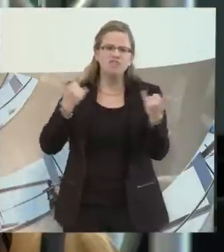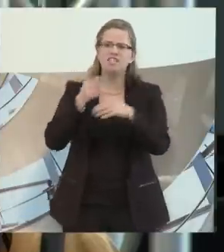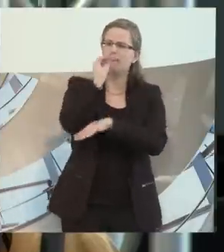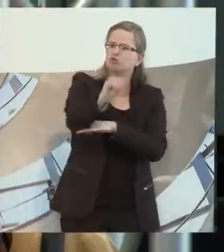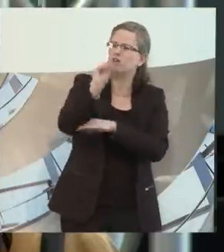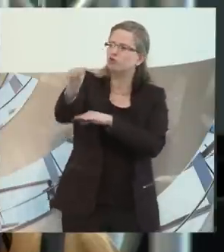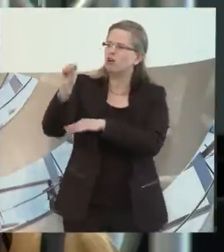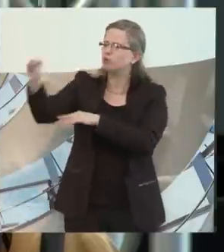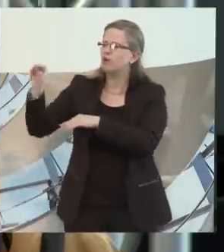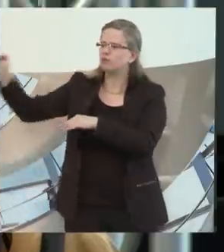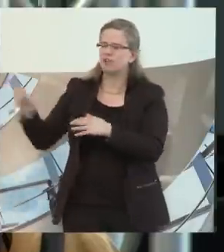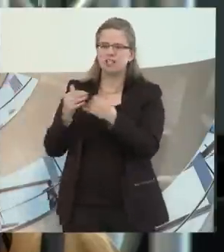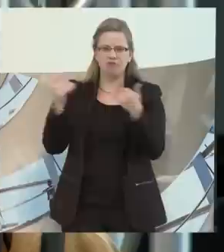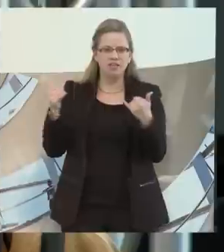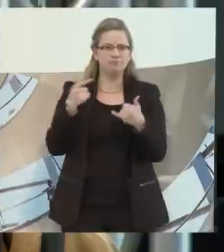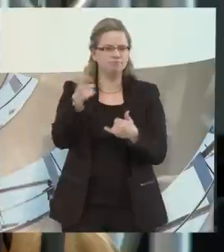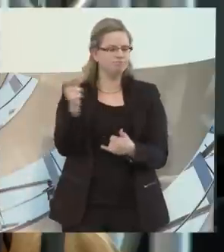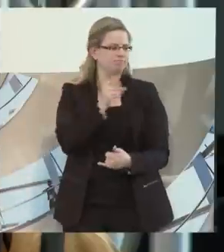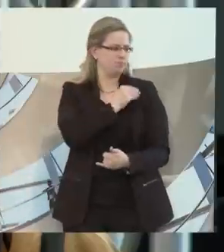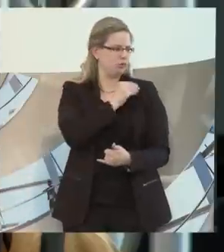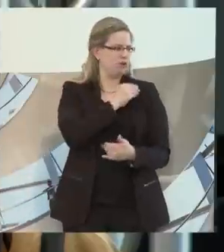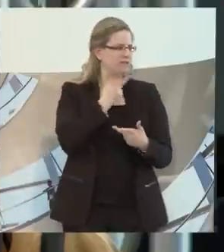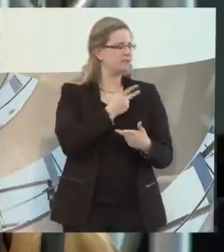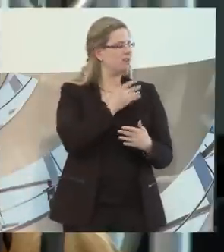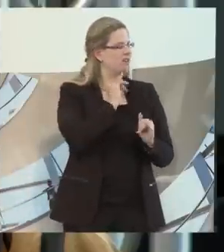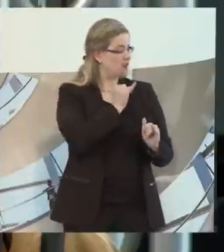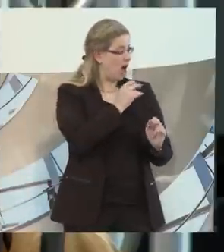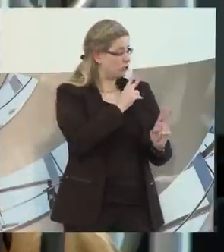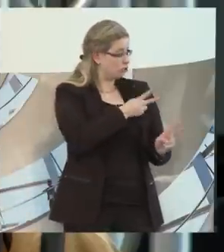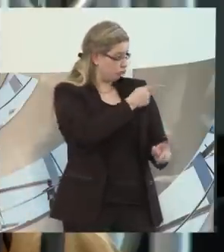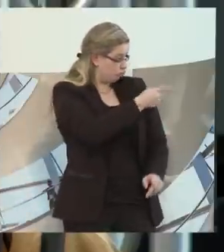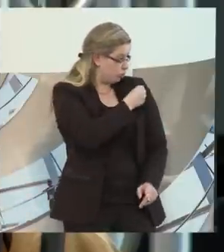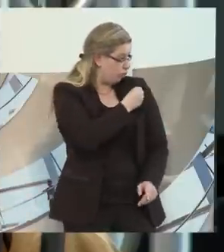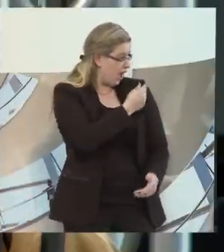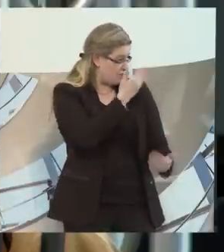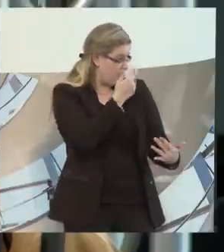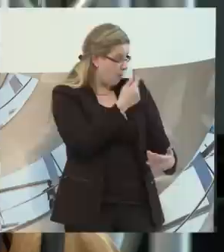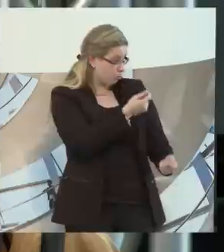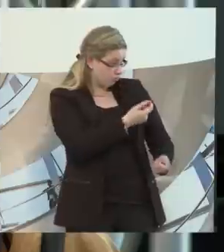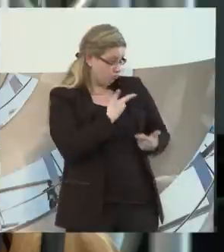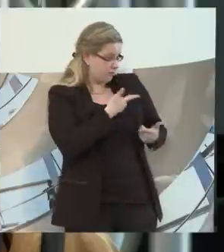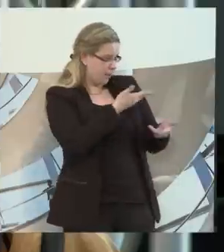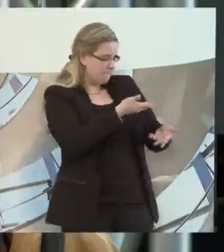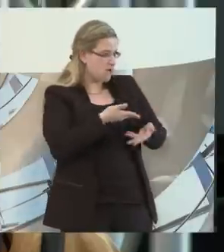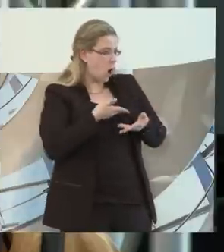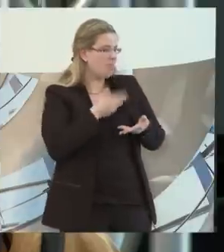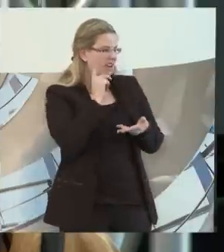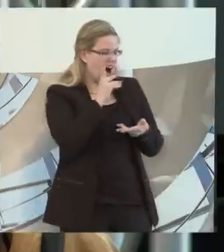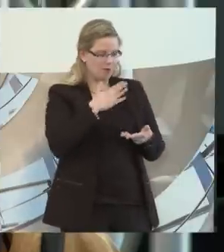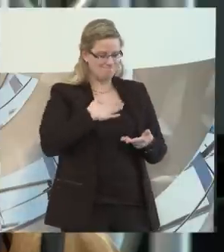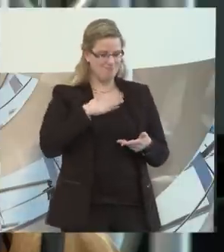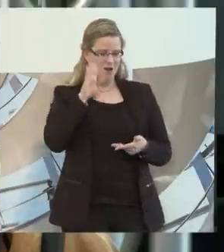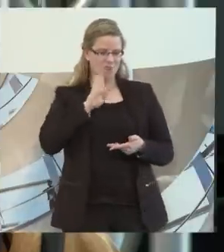Angebot. Mir wurde dann wieder gespiegelt, jawohl, Herr Licker, sie erreichen uns, allerdings unsere Bewohner oder